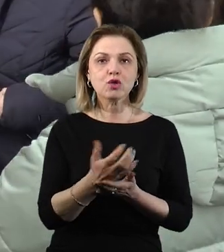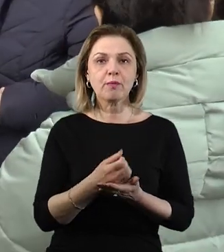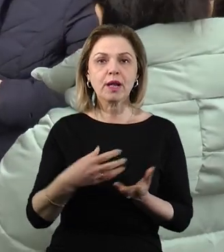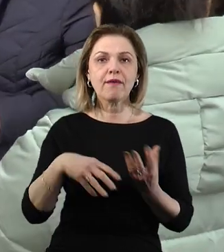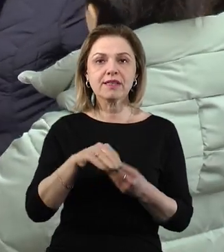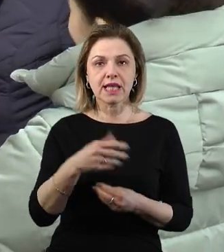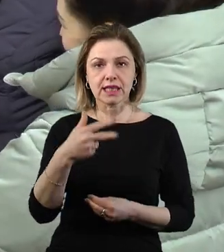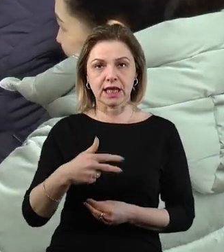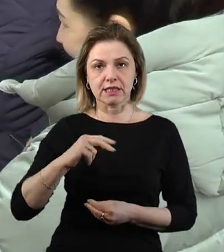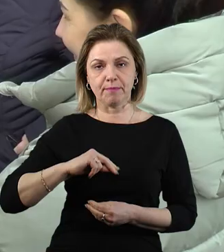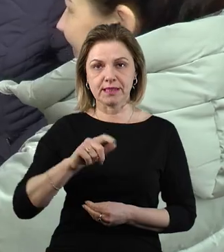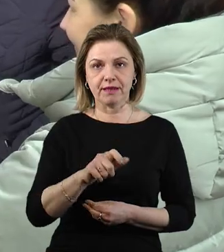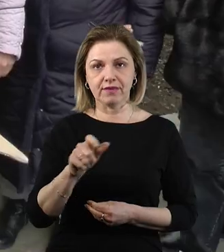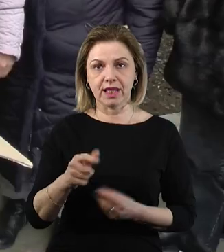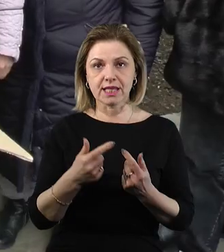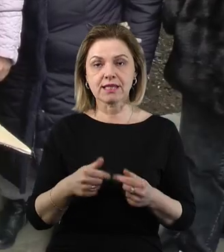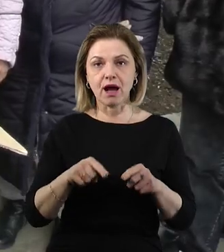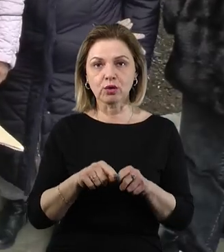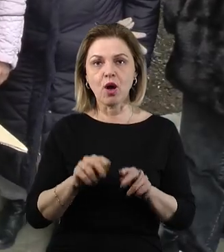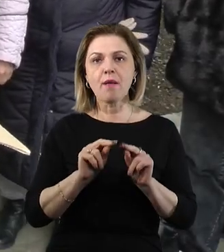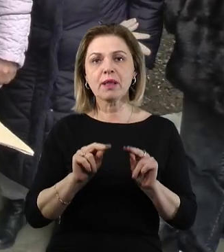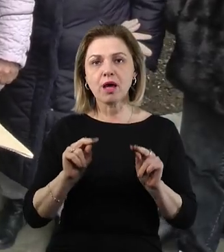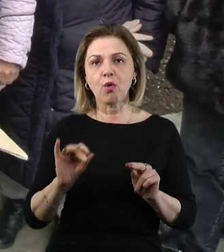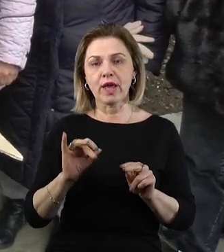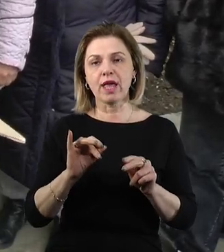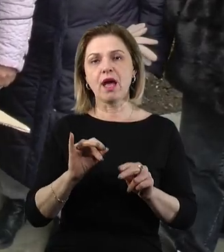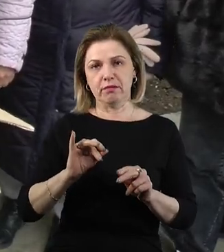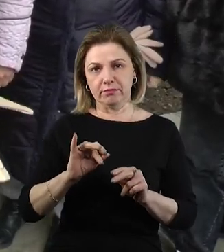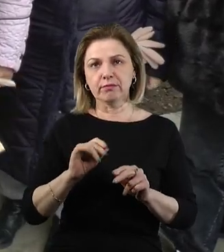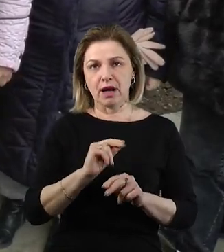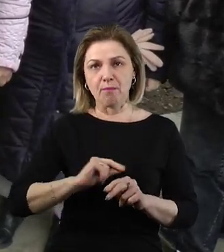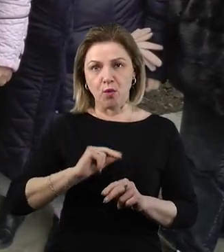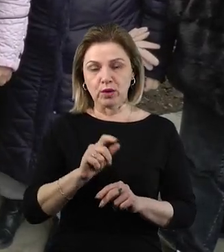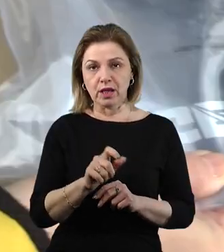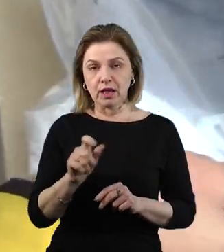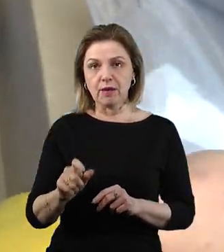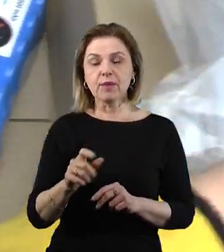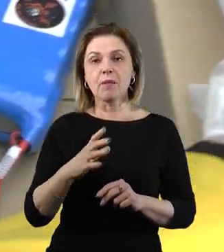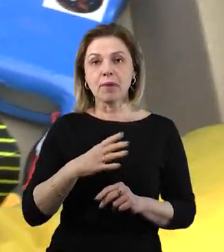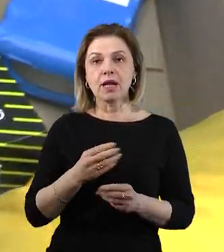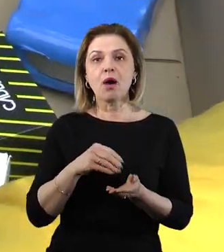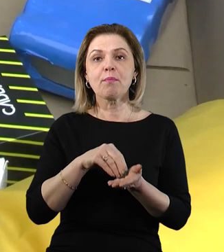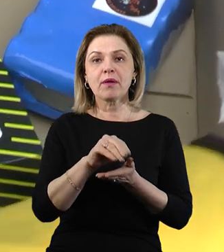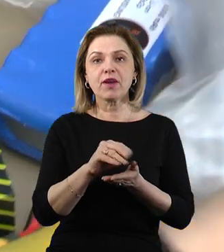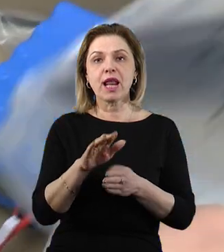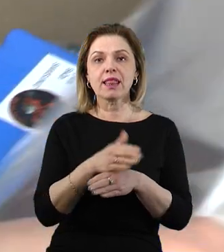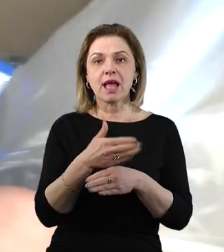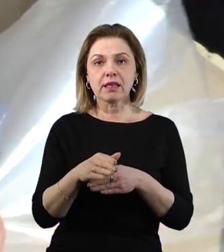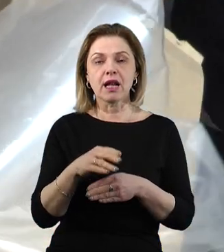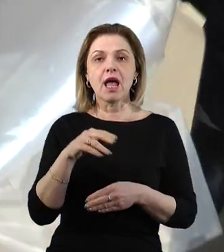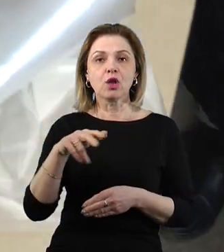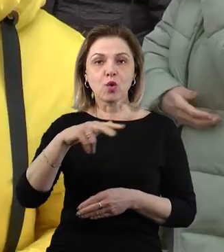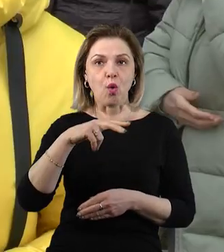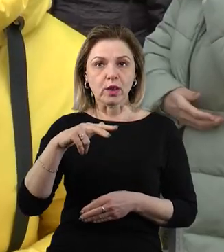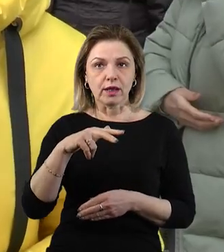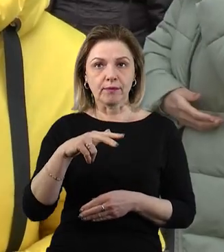30 працівників закладу, і педагоги, і технічний персонал. Зібрані 17 тисяч гривень пішли на придбання деталей ФПВ